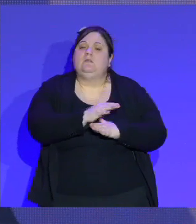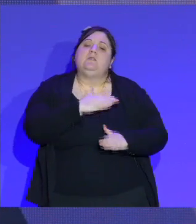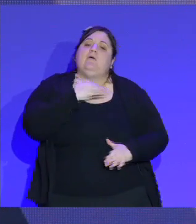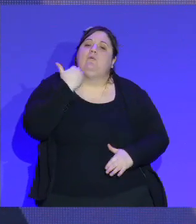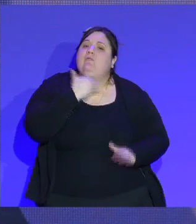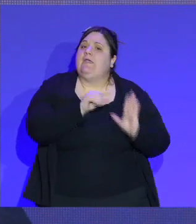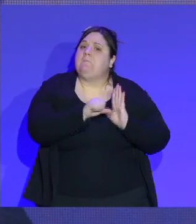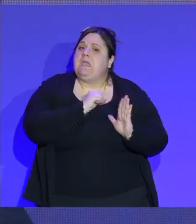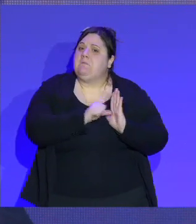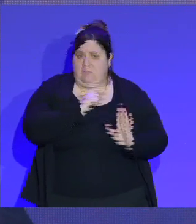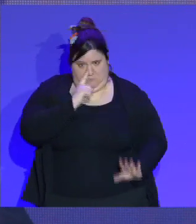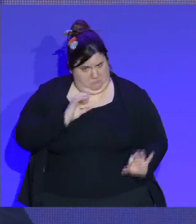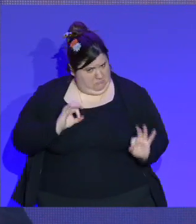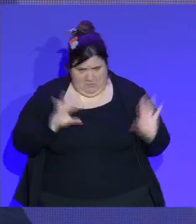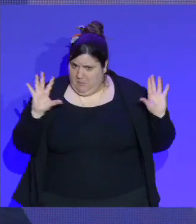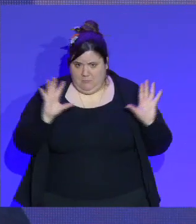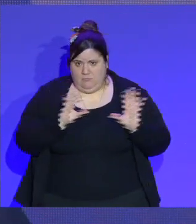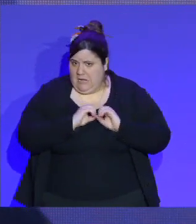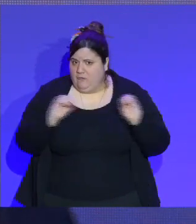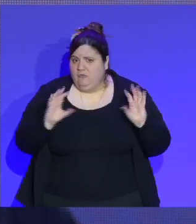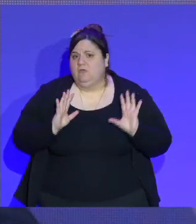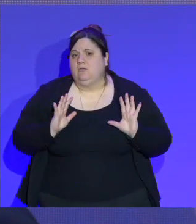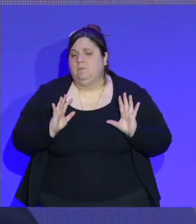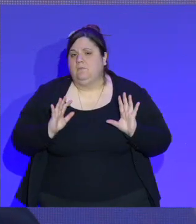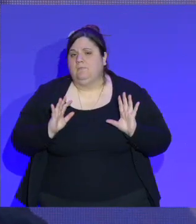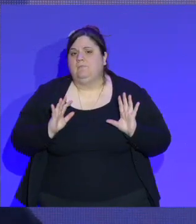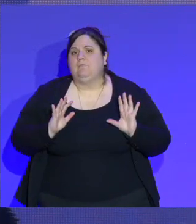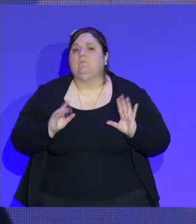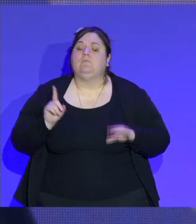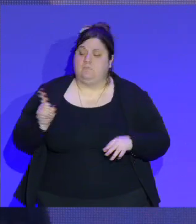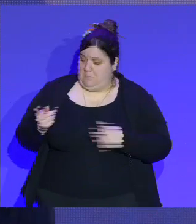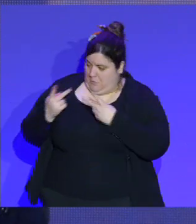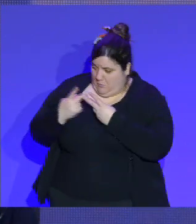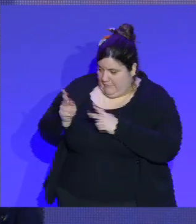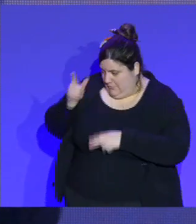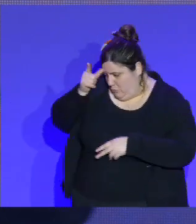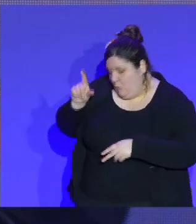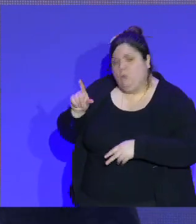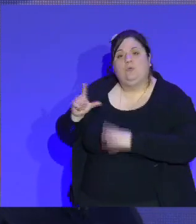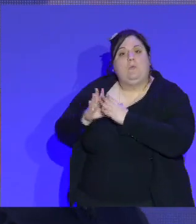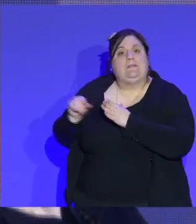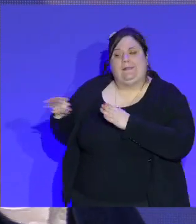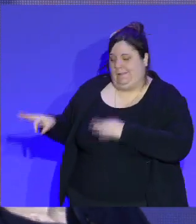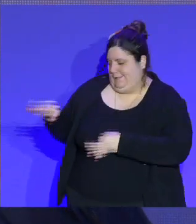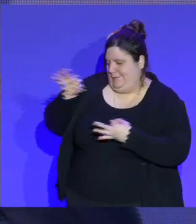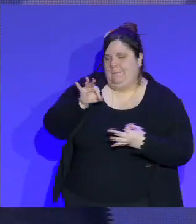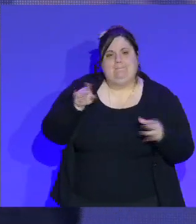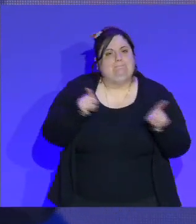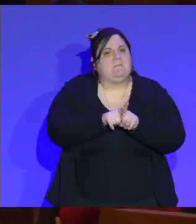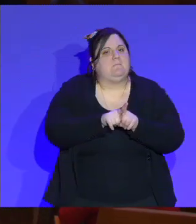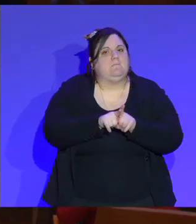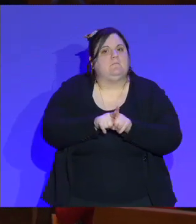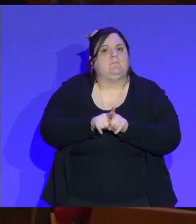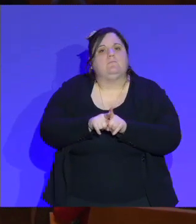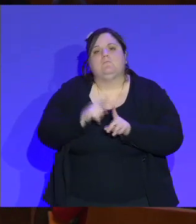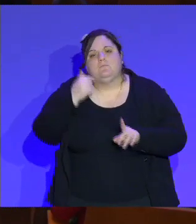cahier des charges, aujourd'hui, à Lyon, et on veut faire la même chose, on va récupérer, notamment dans les pays